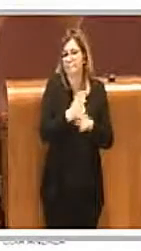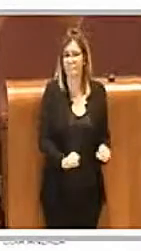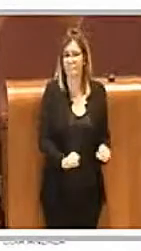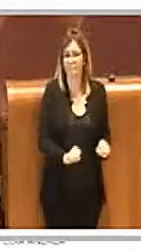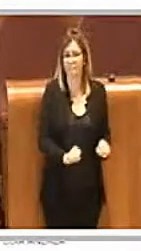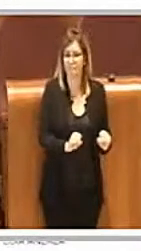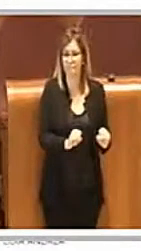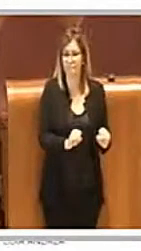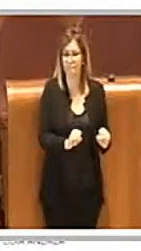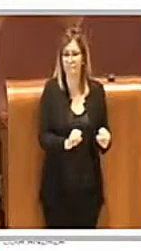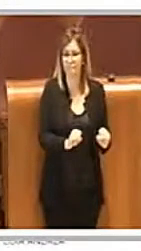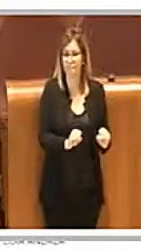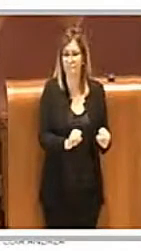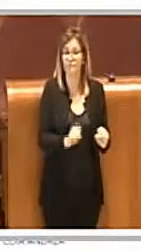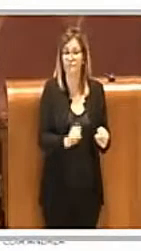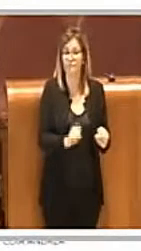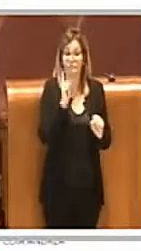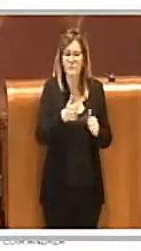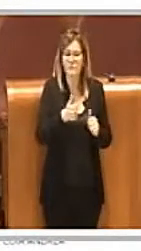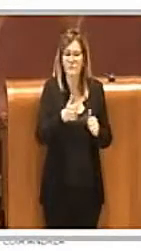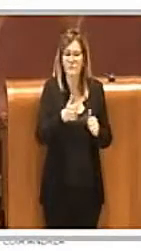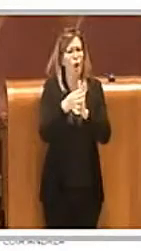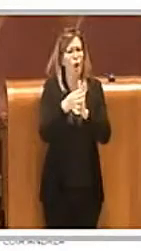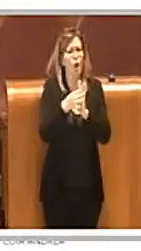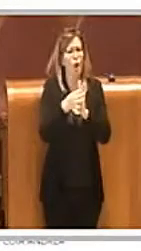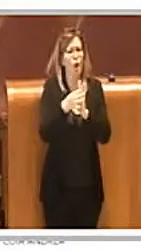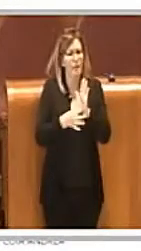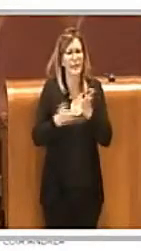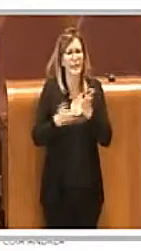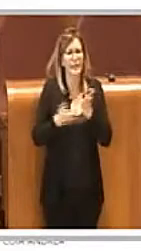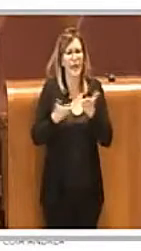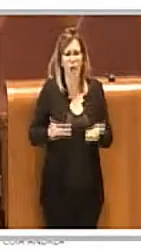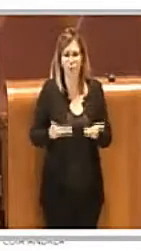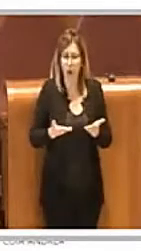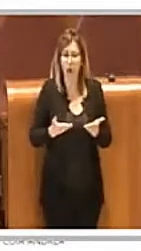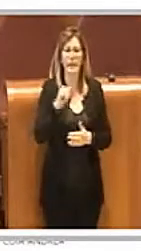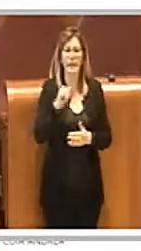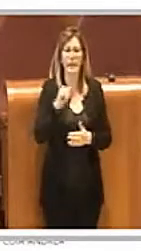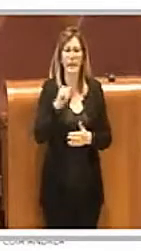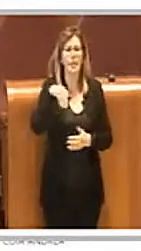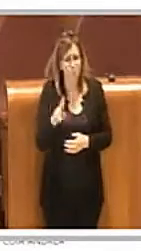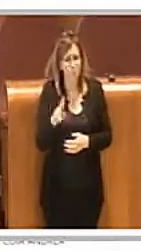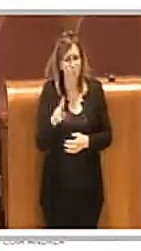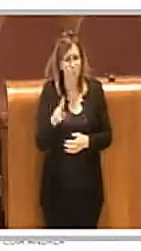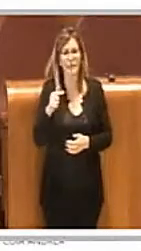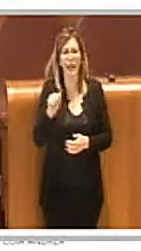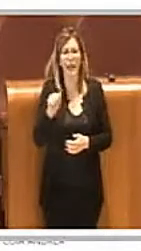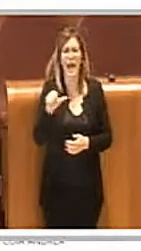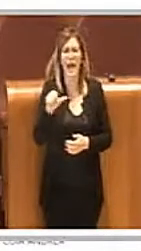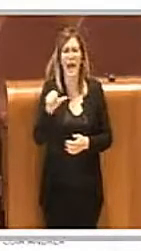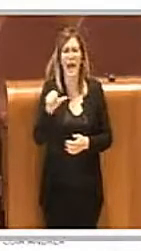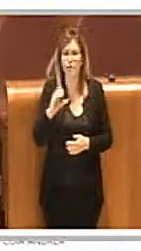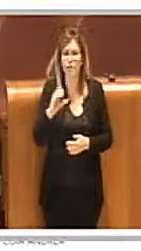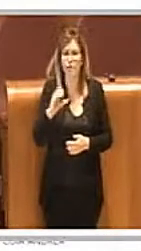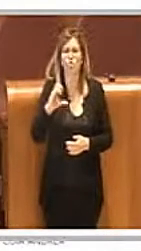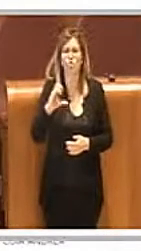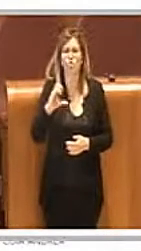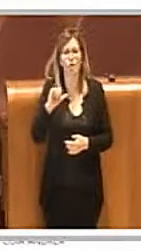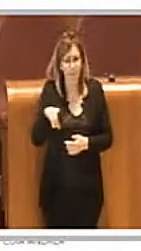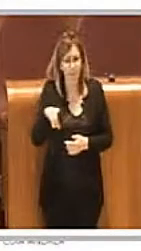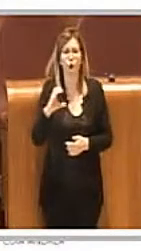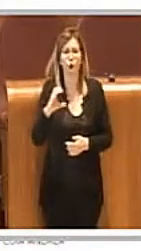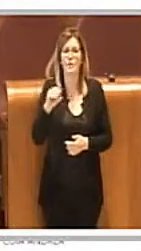rispettivamente ai regolamenti vigenti, anche per l'Imo e per la Tasi e per la cosa, per il CIP, a chiedere la